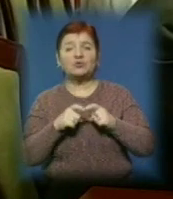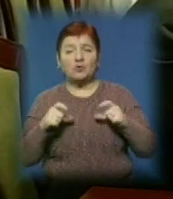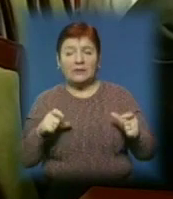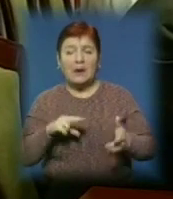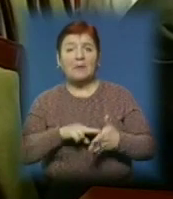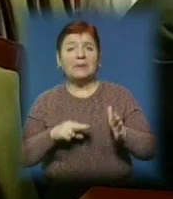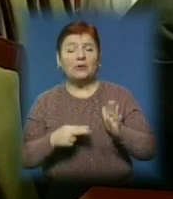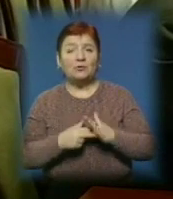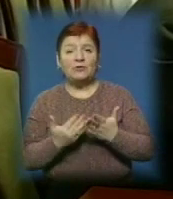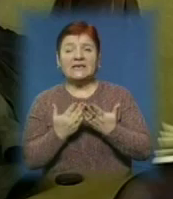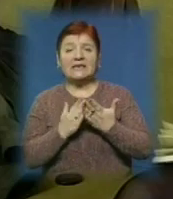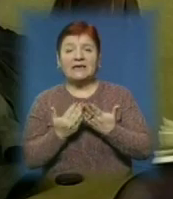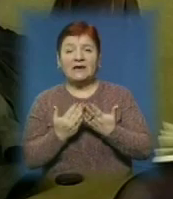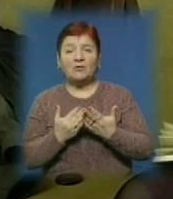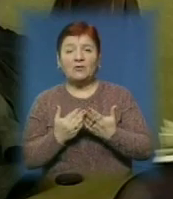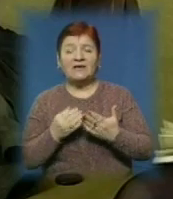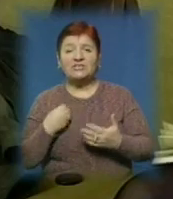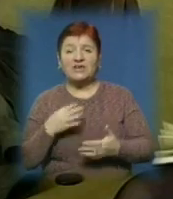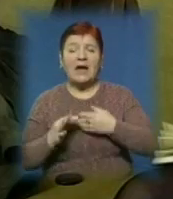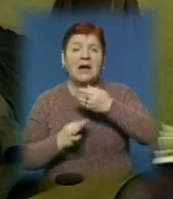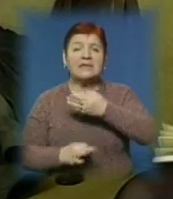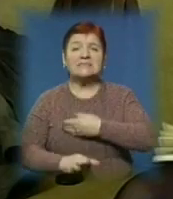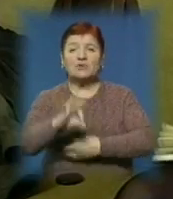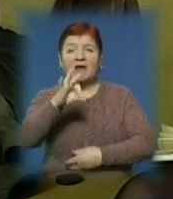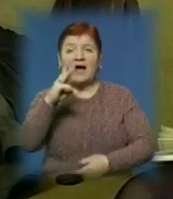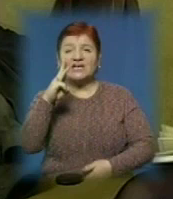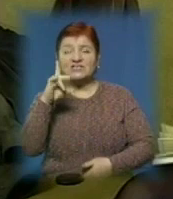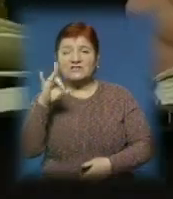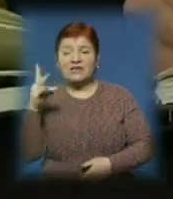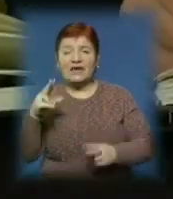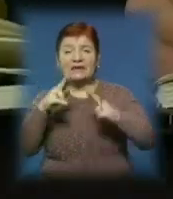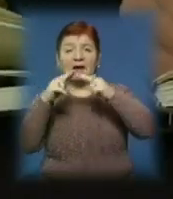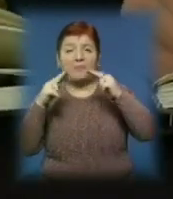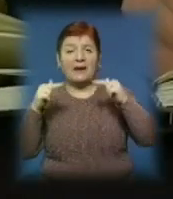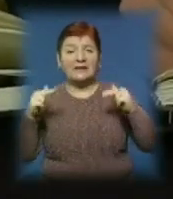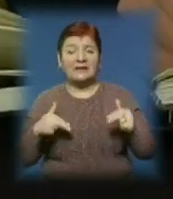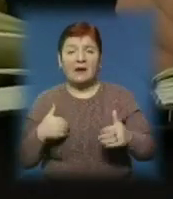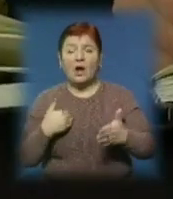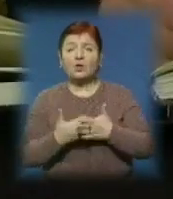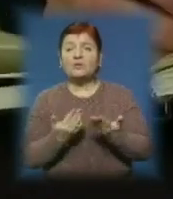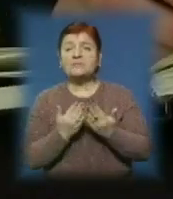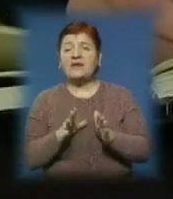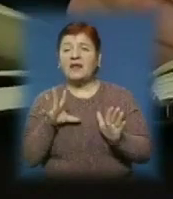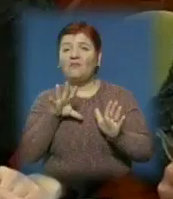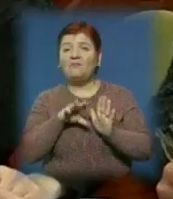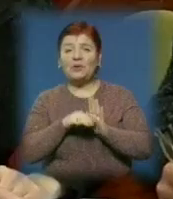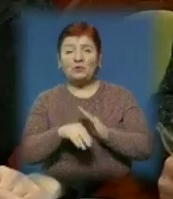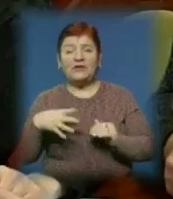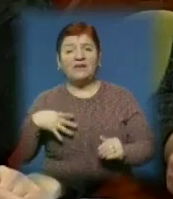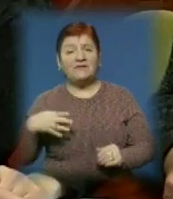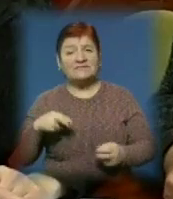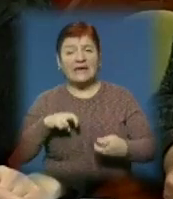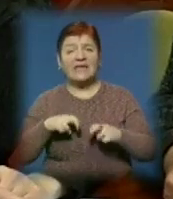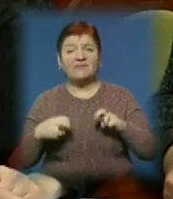планують видати книгу під назвою «Зоря Шевченка над Карпатами». Крім творів закарпатських поетів, до збірки увійдуть поезії львівських,